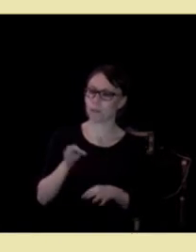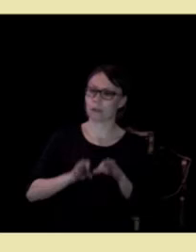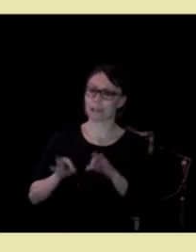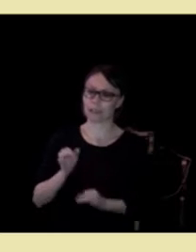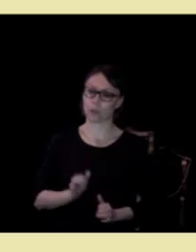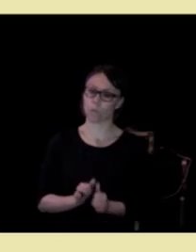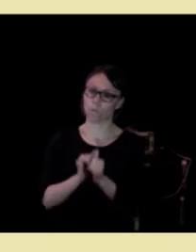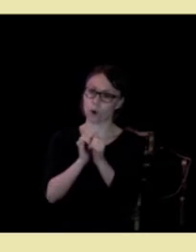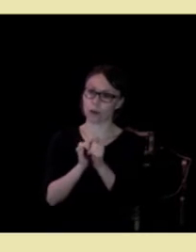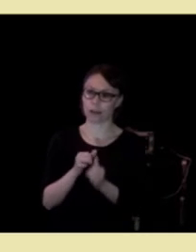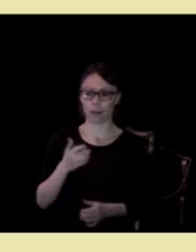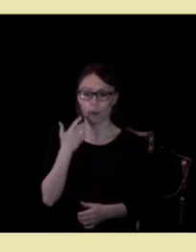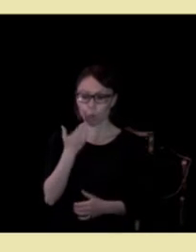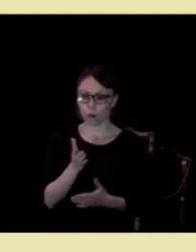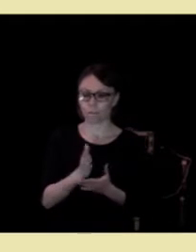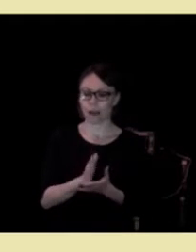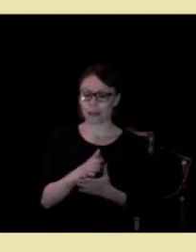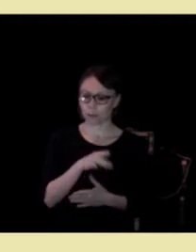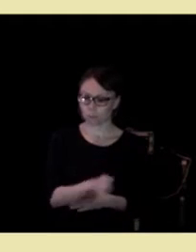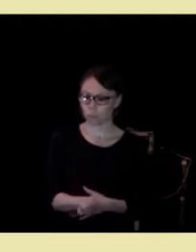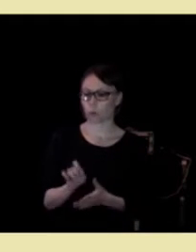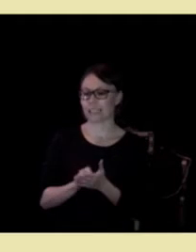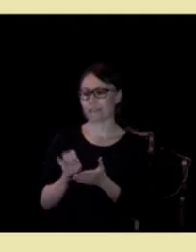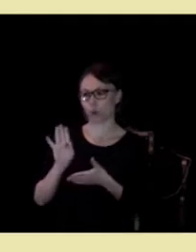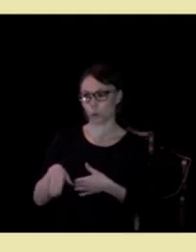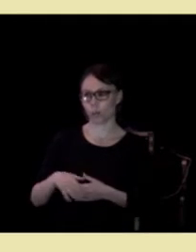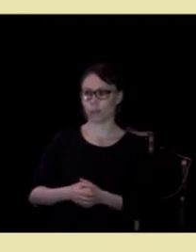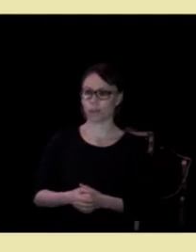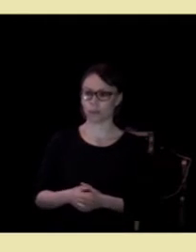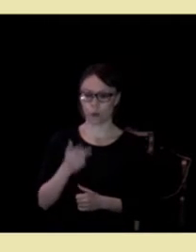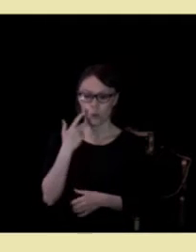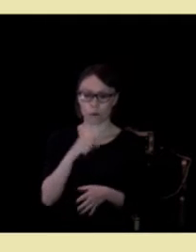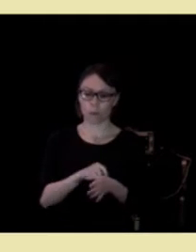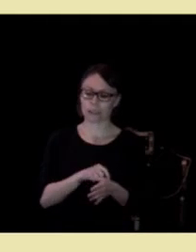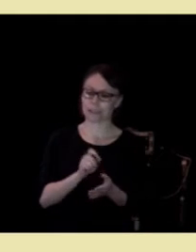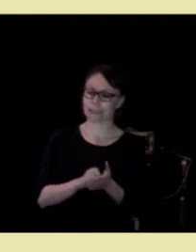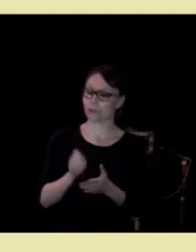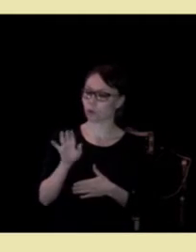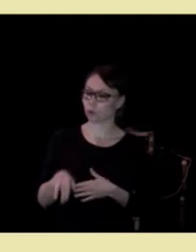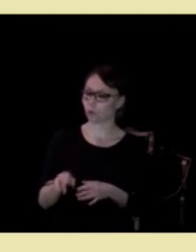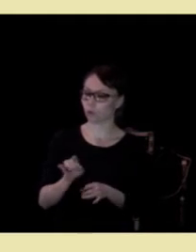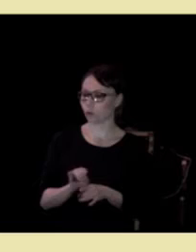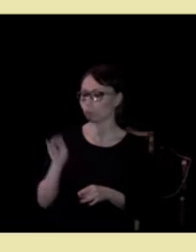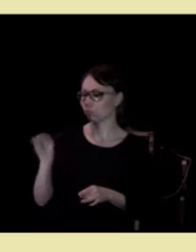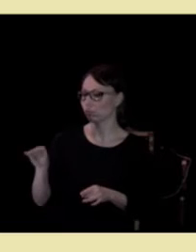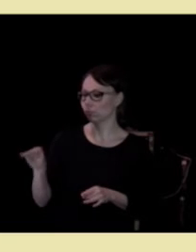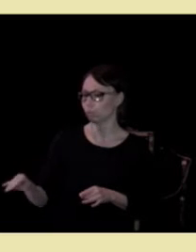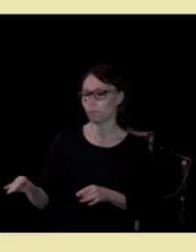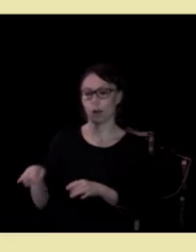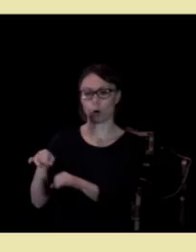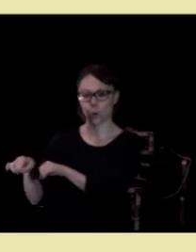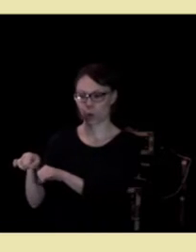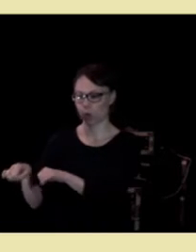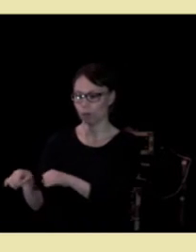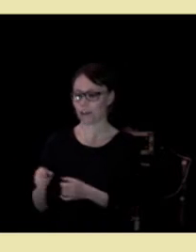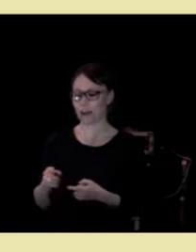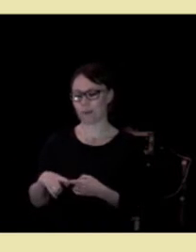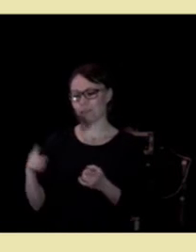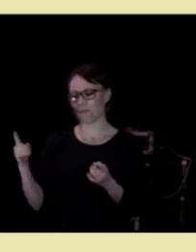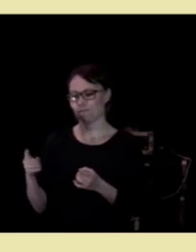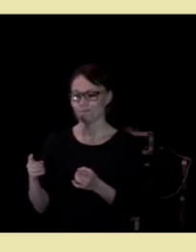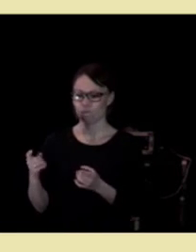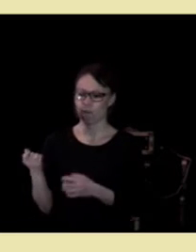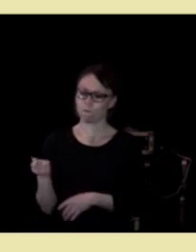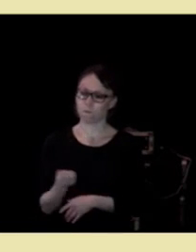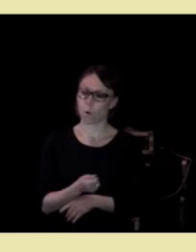oppfølging når de skrives ut. Når pasienten skrives ut, så varsles kommunen. Men de færreste